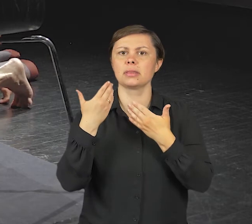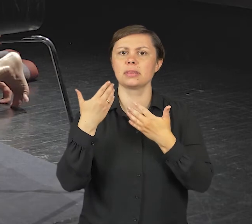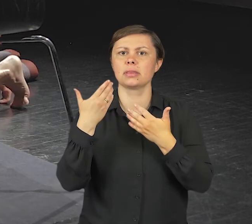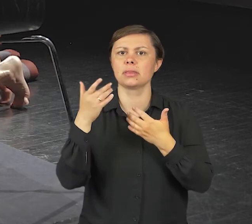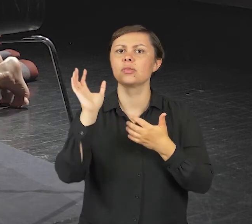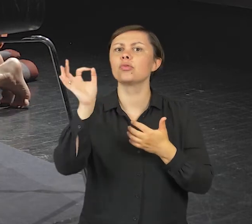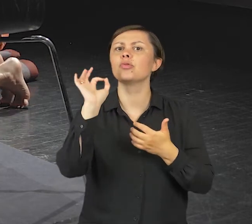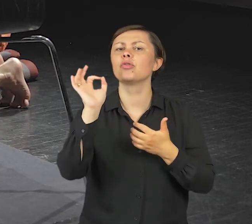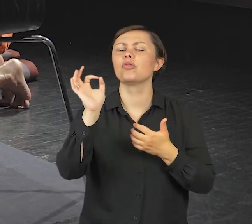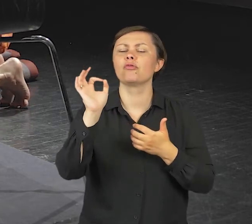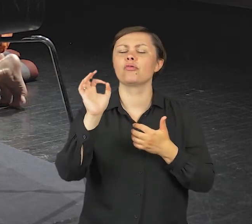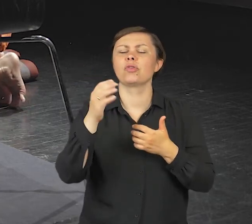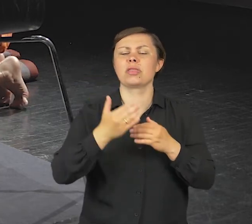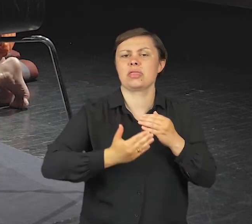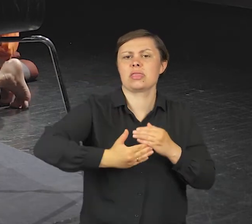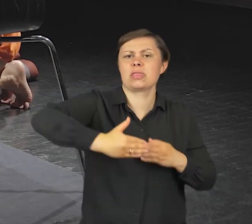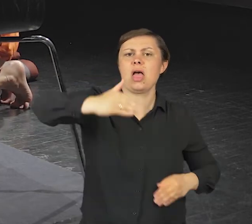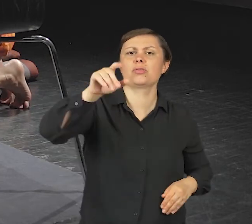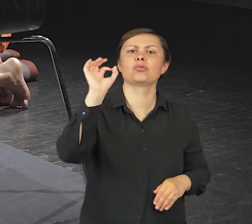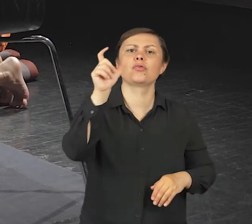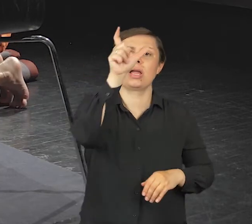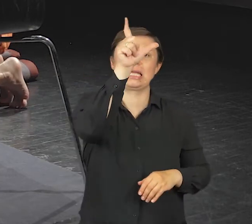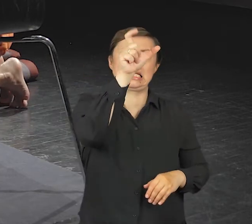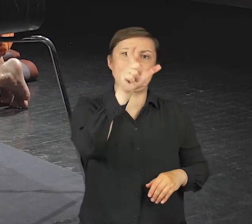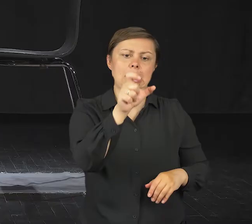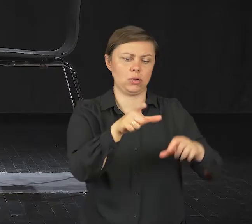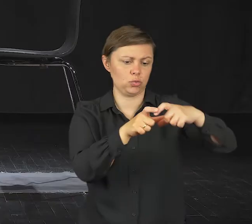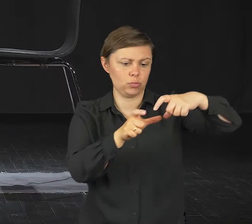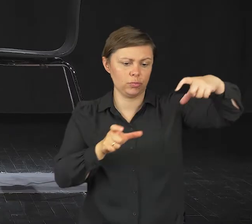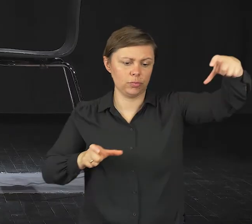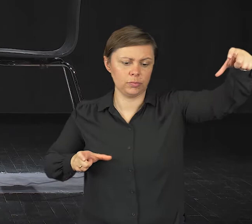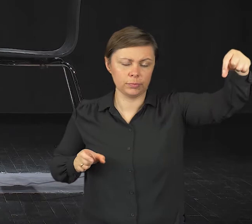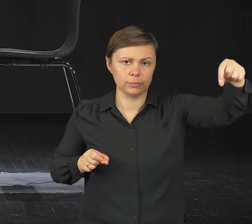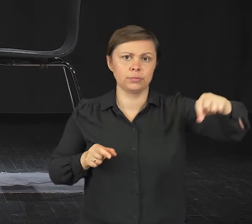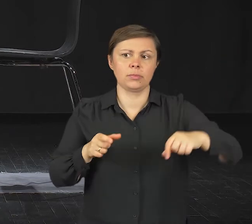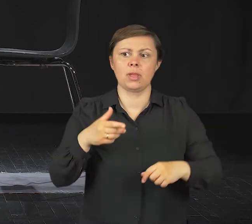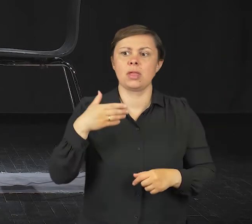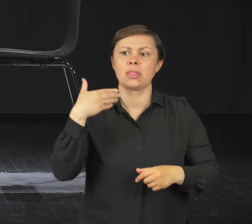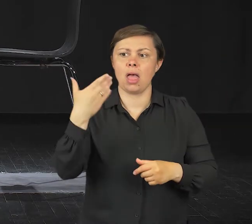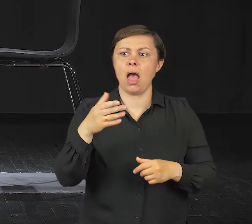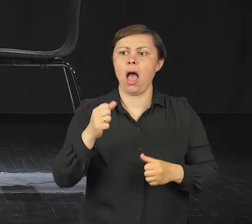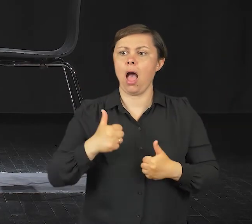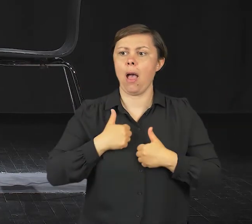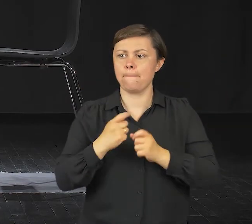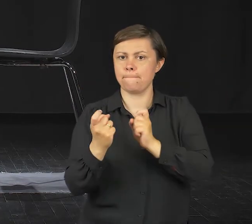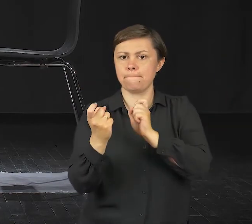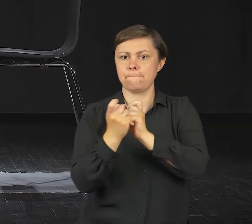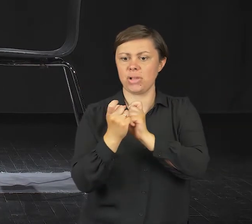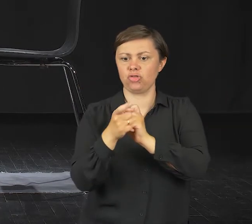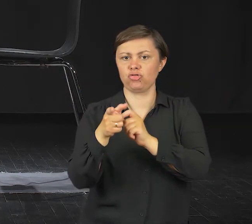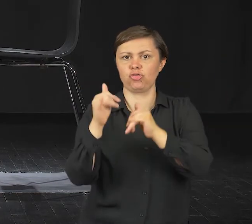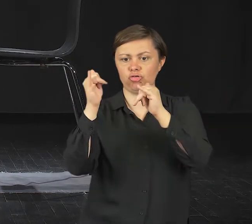najdłużej twój kręgosłup. I umieścisz go w taki sposób, aby częściowo był pod